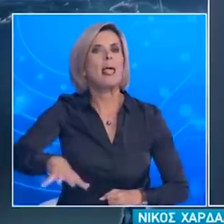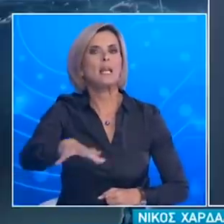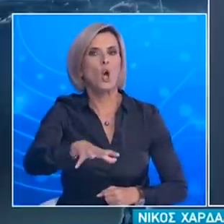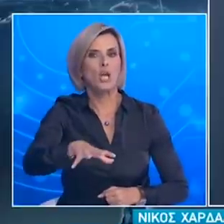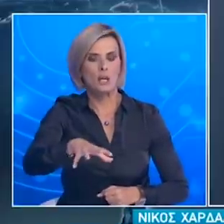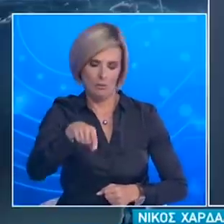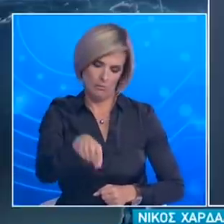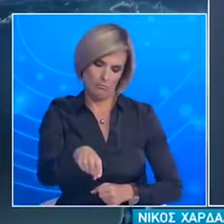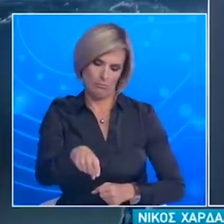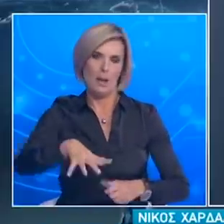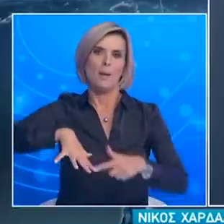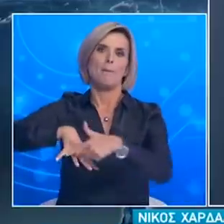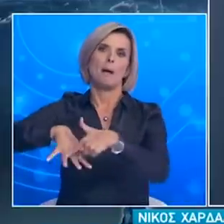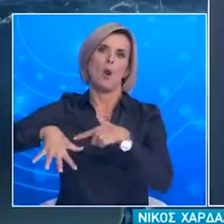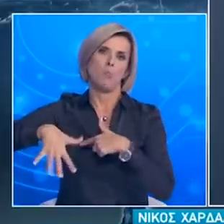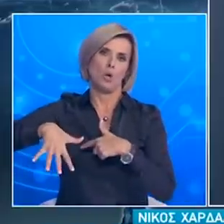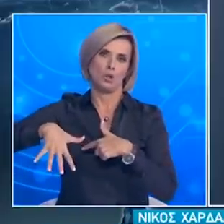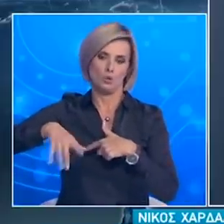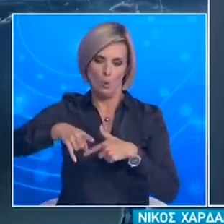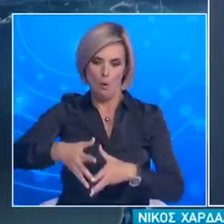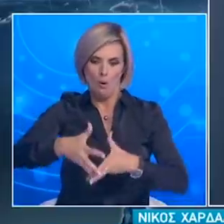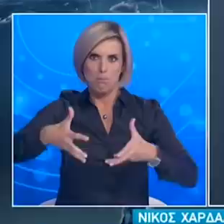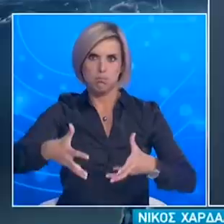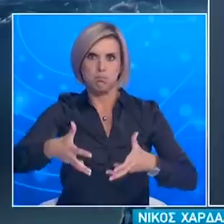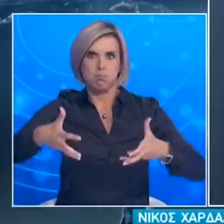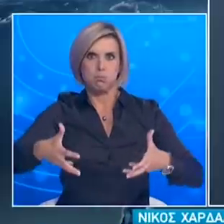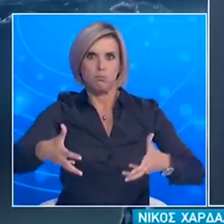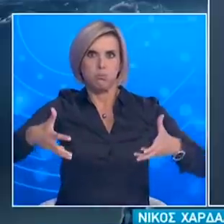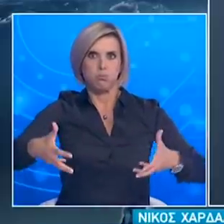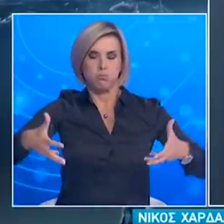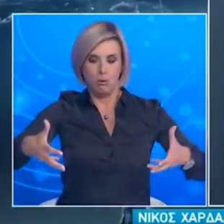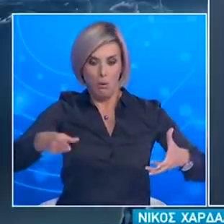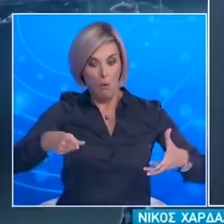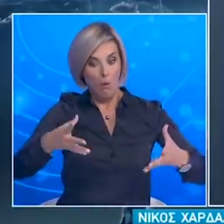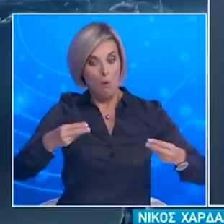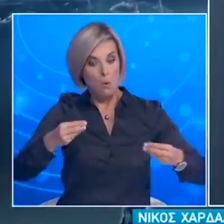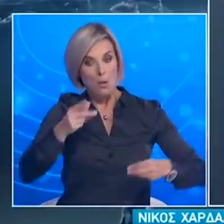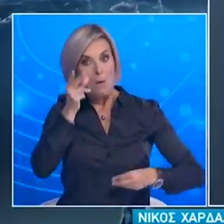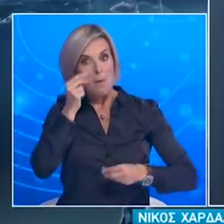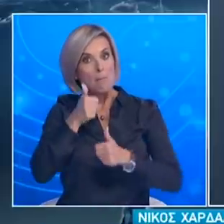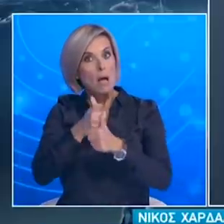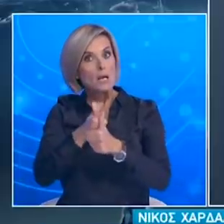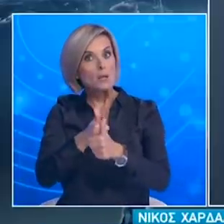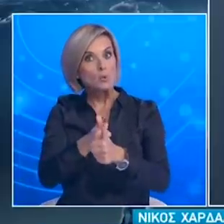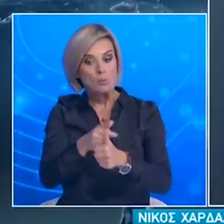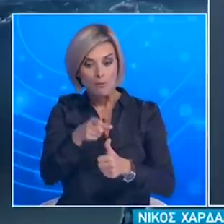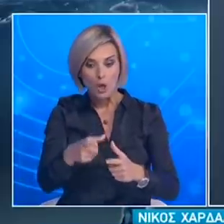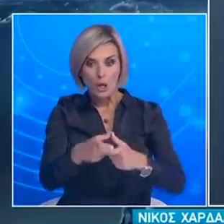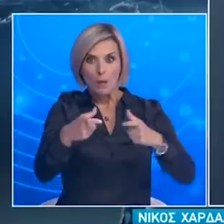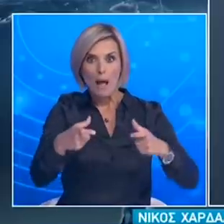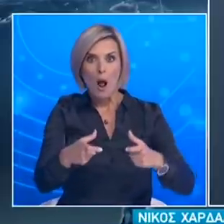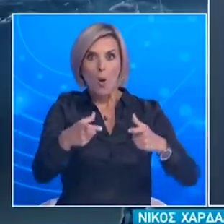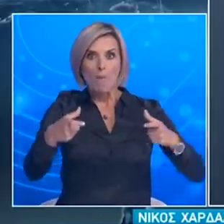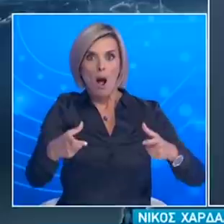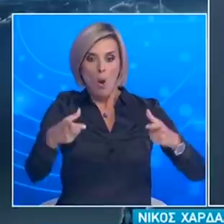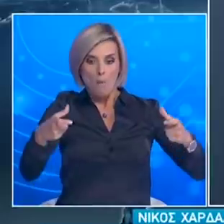μεγαλώνει το πρόβλημα δημιουργείται όταν θα βρεθούμε στη δύσκολη θέση να παρατηρήσουμε ότι ένας κύκλος αρχίζει και